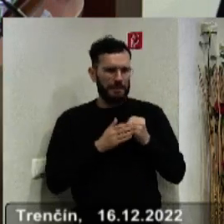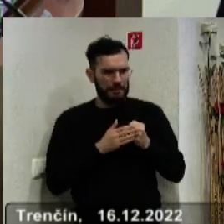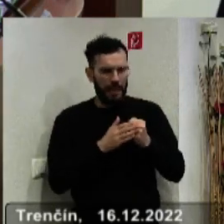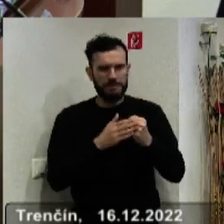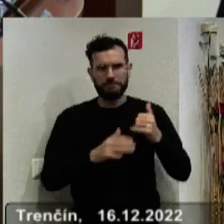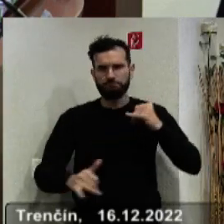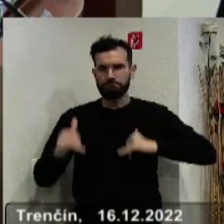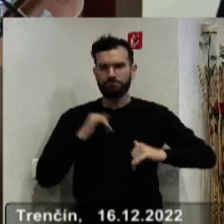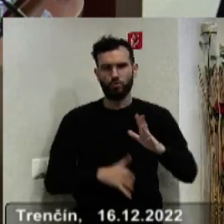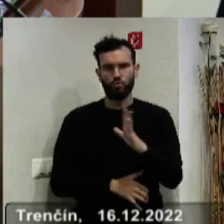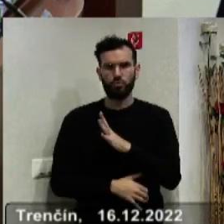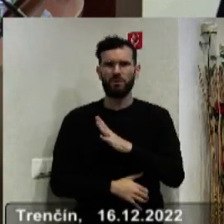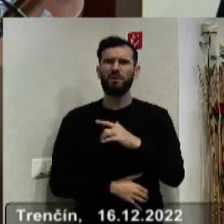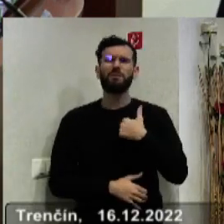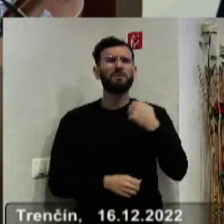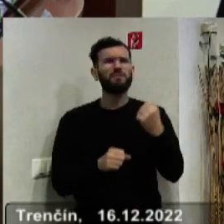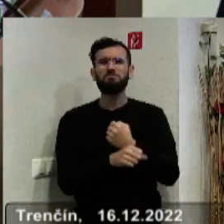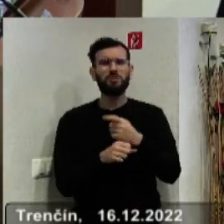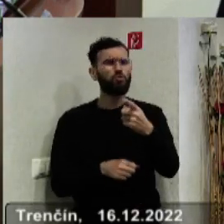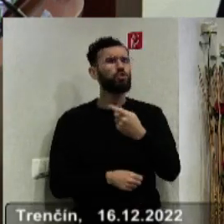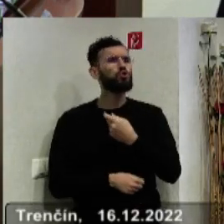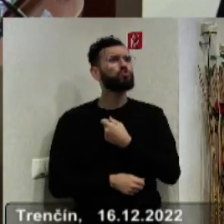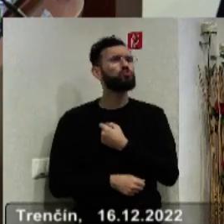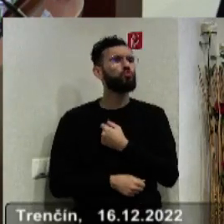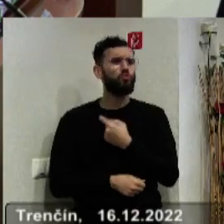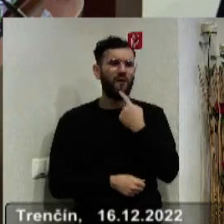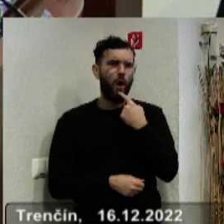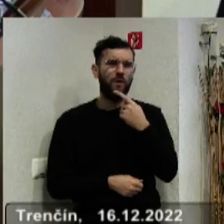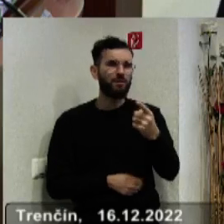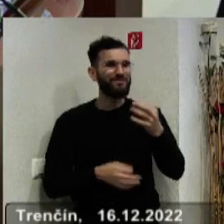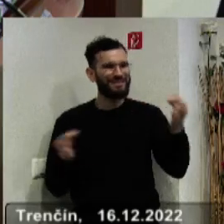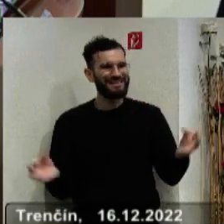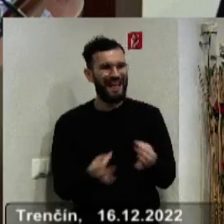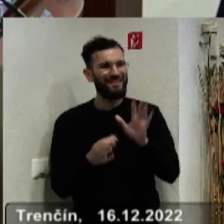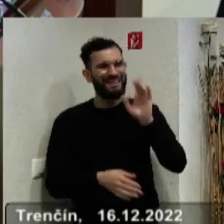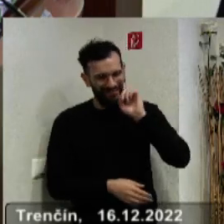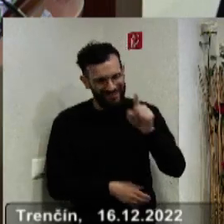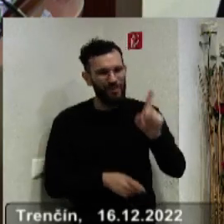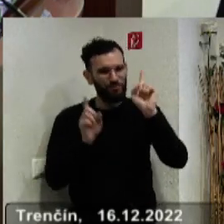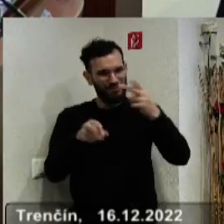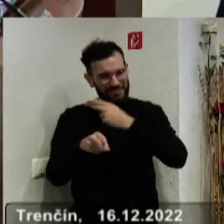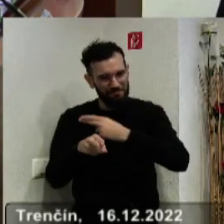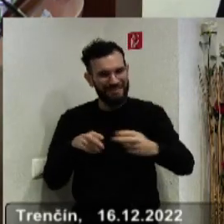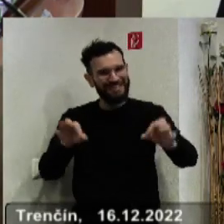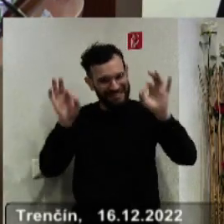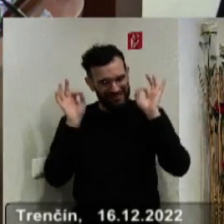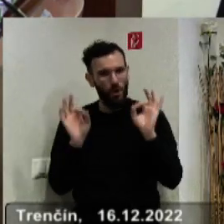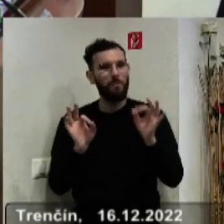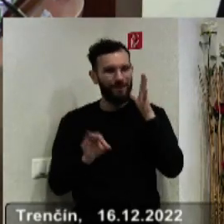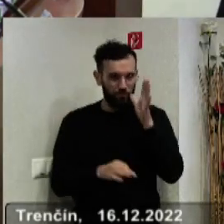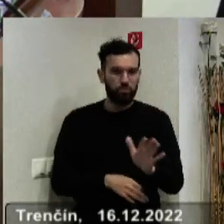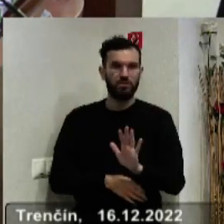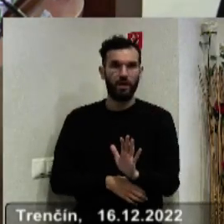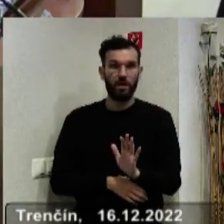My im celkom zbytočne prednášame na stužkových slávnostiach veľké reči o tom, ako majú život naplniť vzťahmi a nie výkonmi,